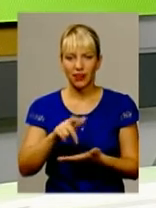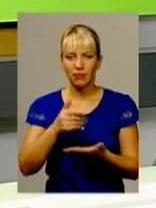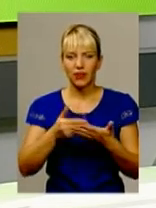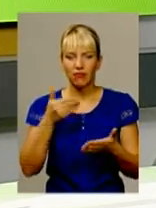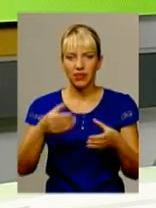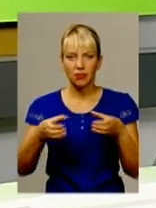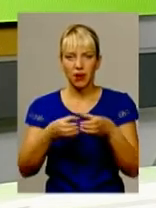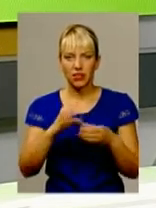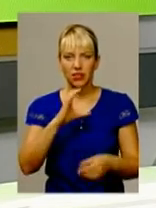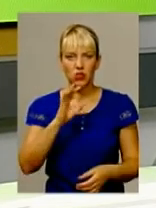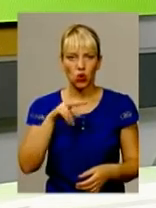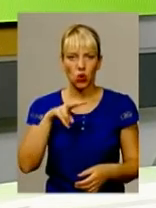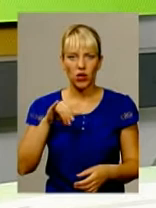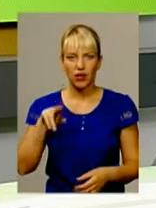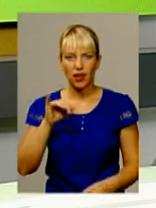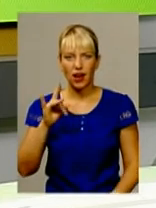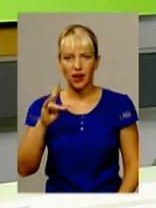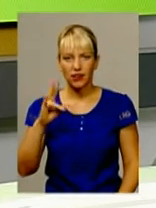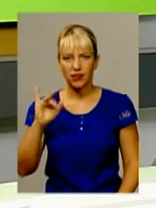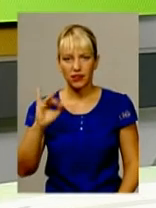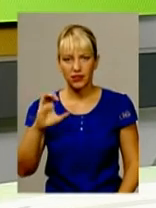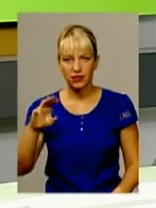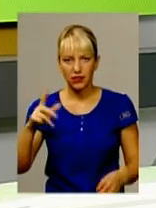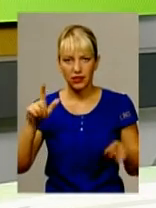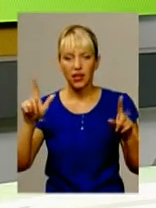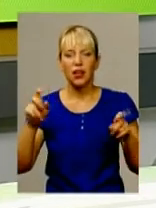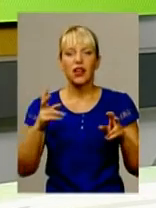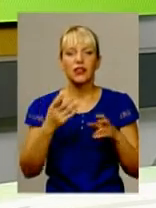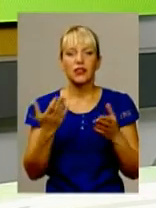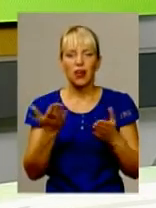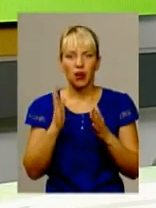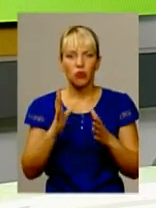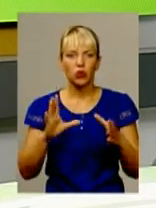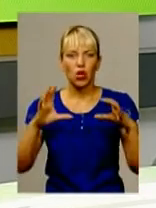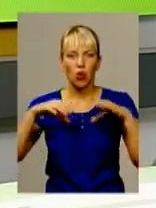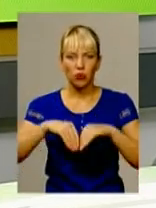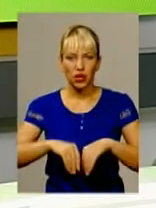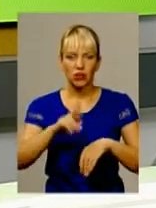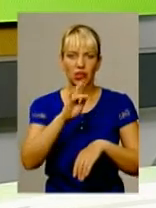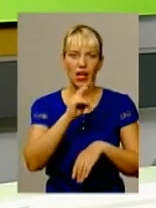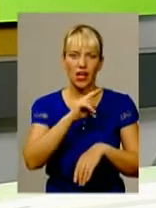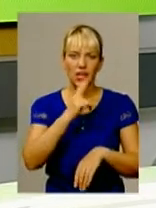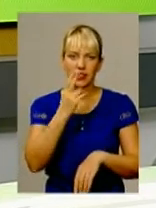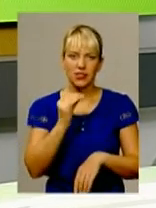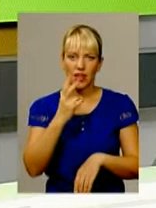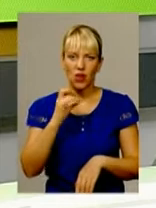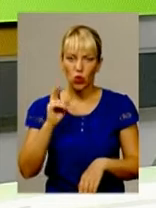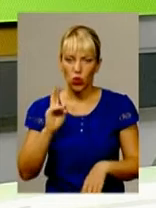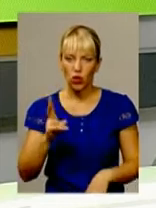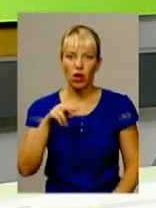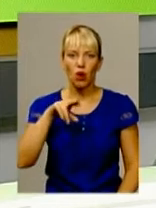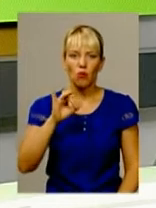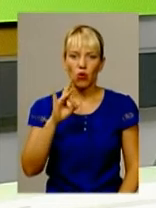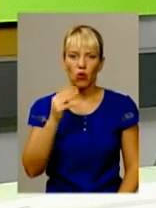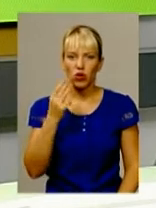партії «Солідарність» Петра Порошенка, яка буде об'єднувати і Яценюка, і Порошенка, це партія їхня. Удар ми